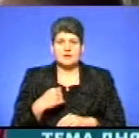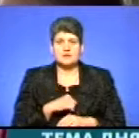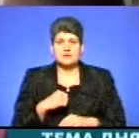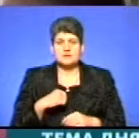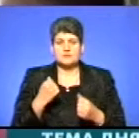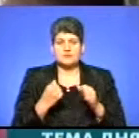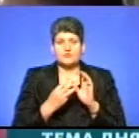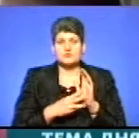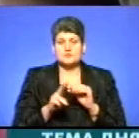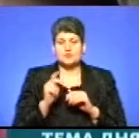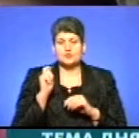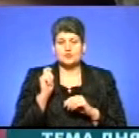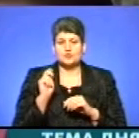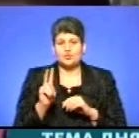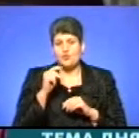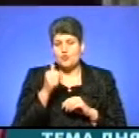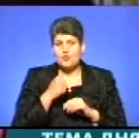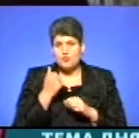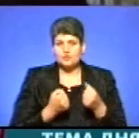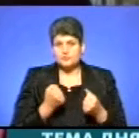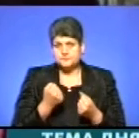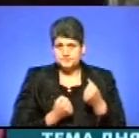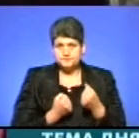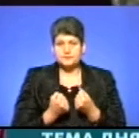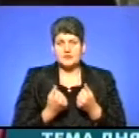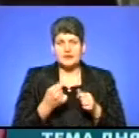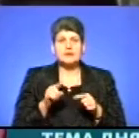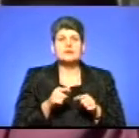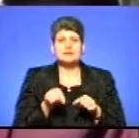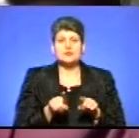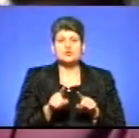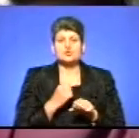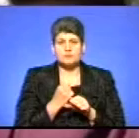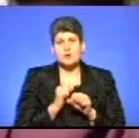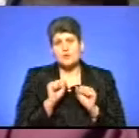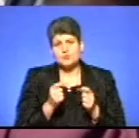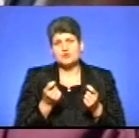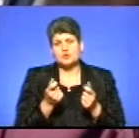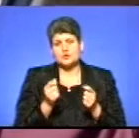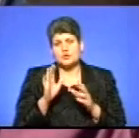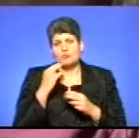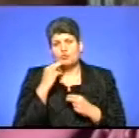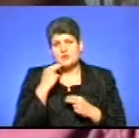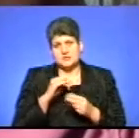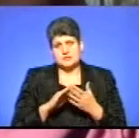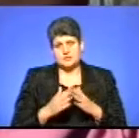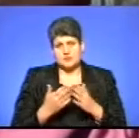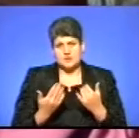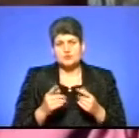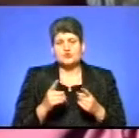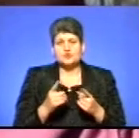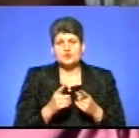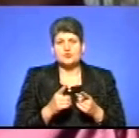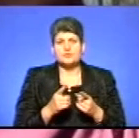82-го року. Те, що зараз зроблено, може трошки вона поліпшиться. Тим більше, що